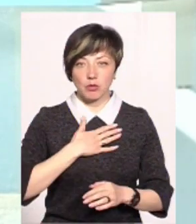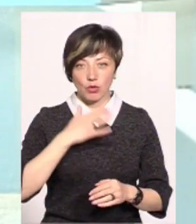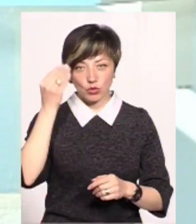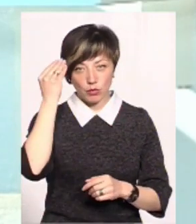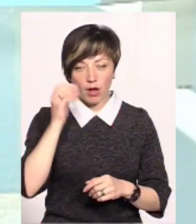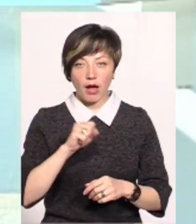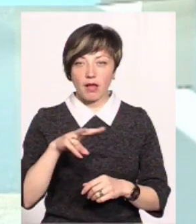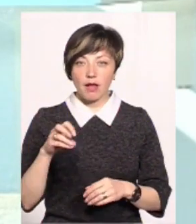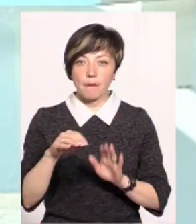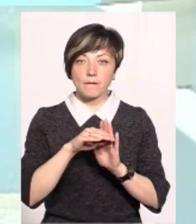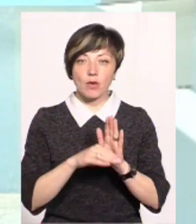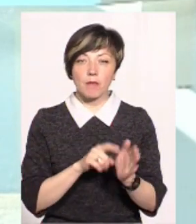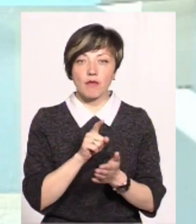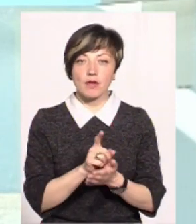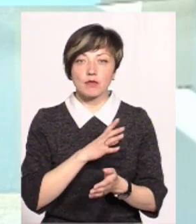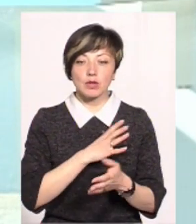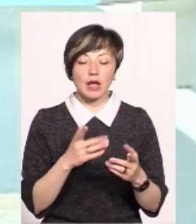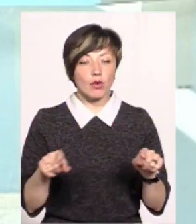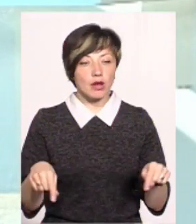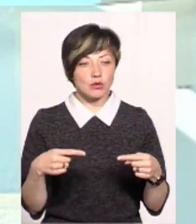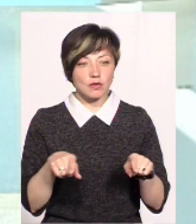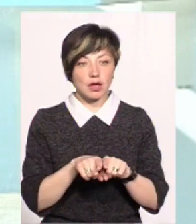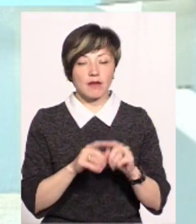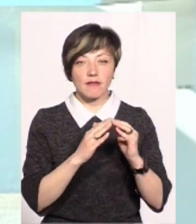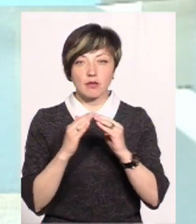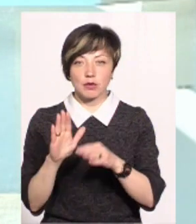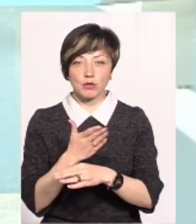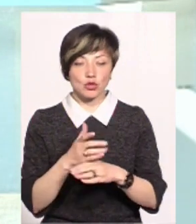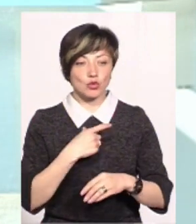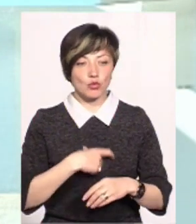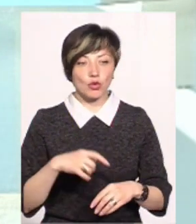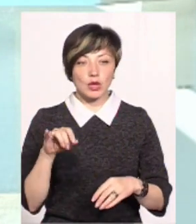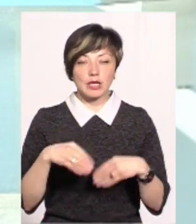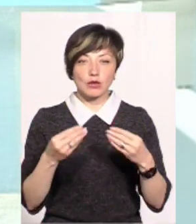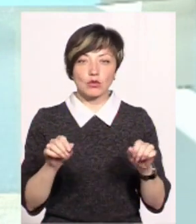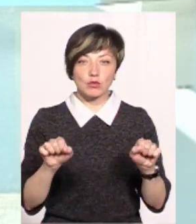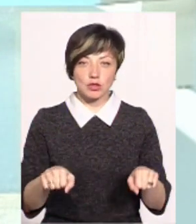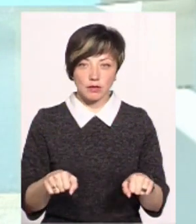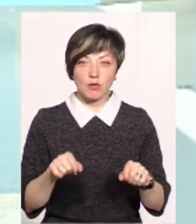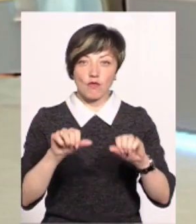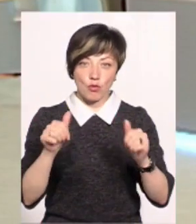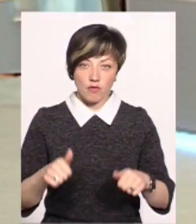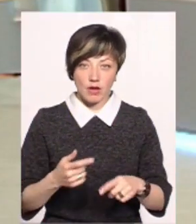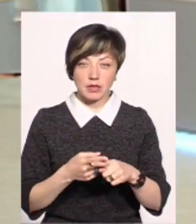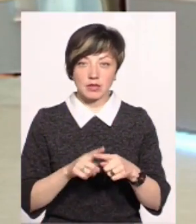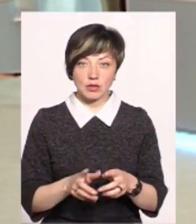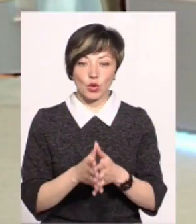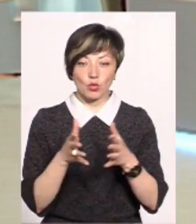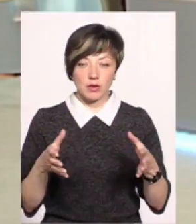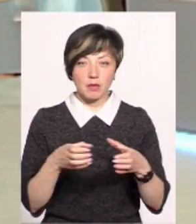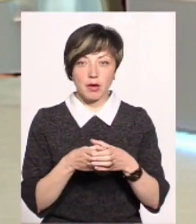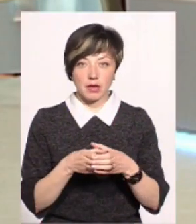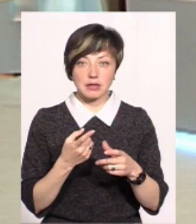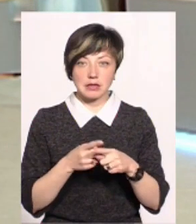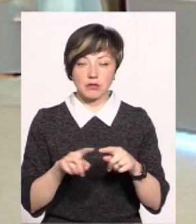мою думку, так? А програми повинні бути, які організовують таких фермерів між собою і додують можливість у форматі… можна формувати ці крупні партії. Так,